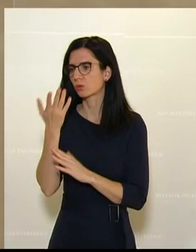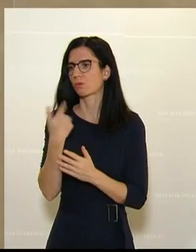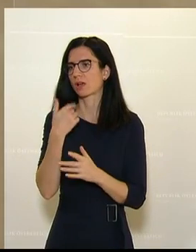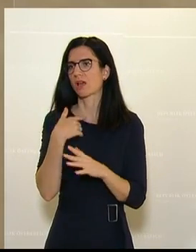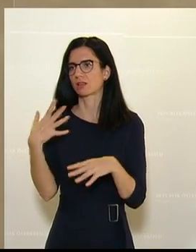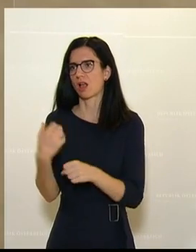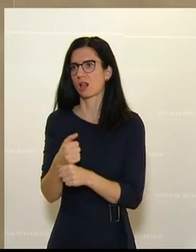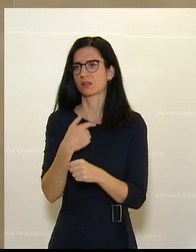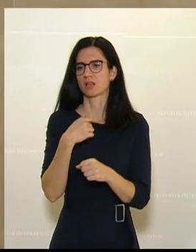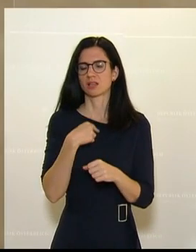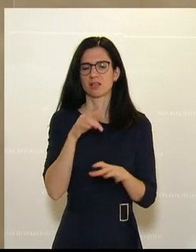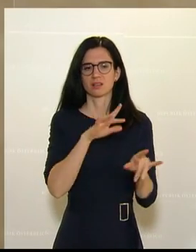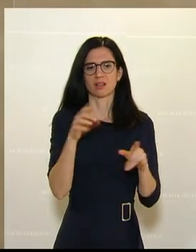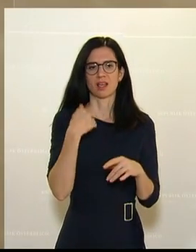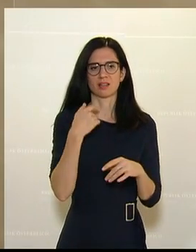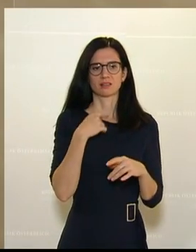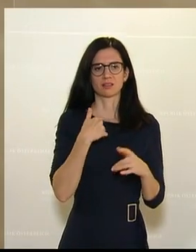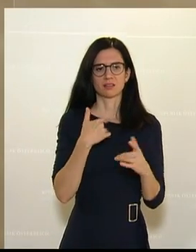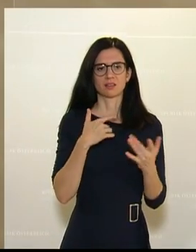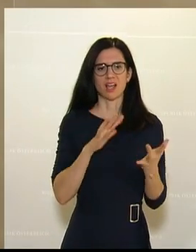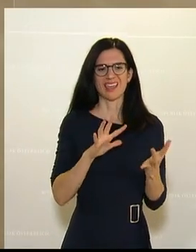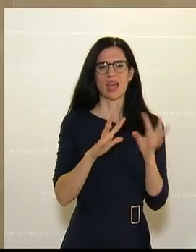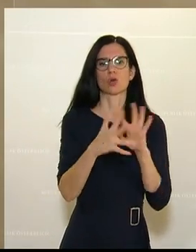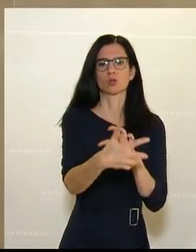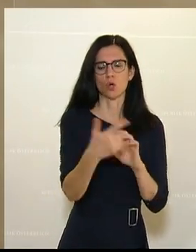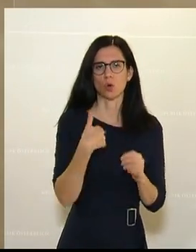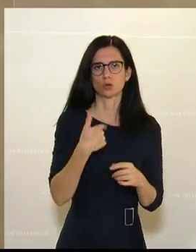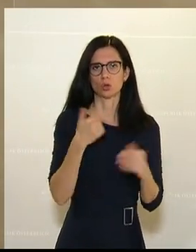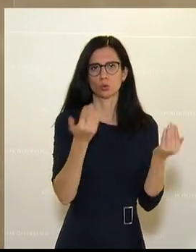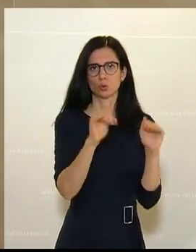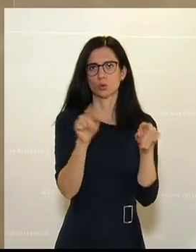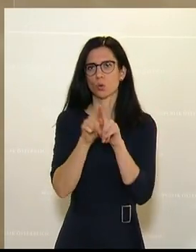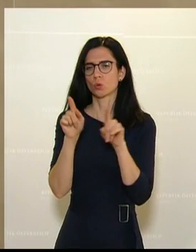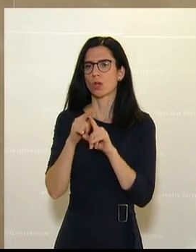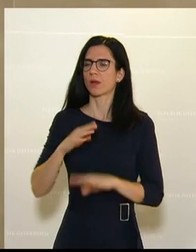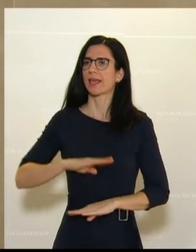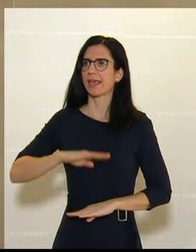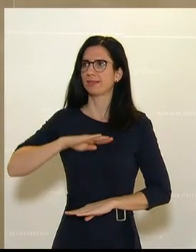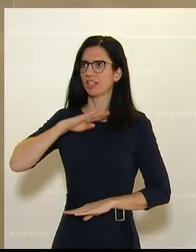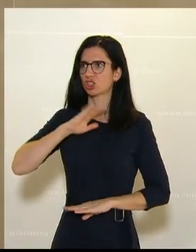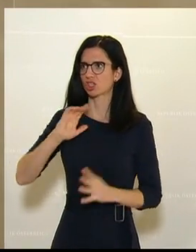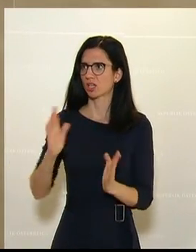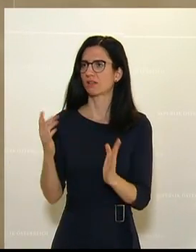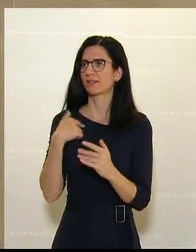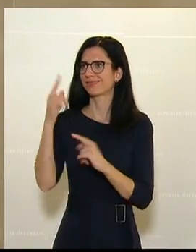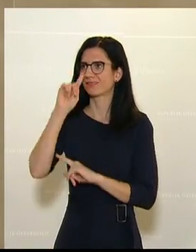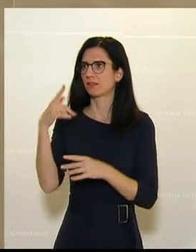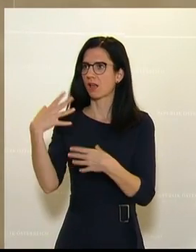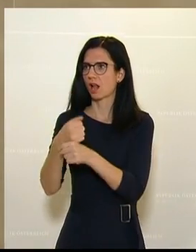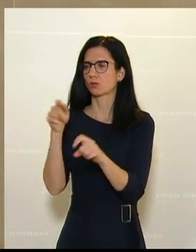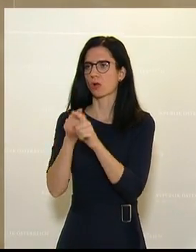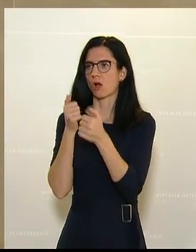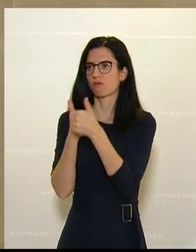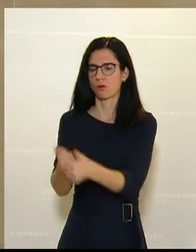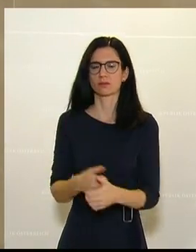die vor Erosion schützt und letztendlich die sich einer ethischen Tierhaltung verschrieben hat. Es ist